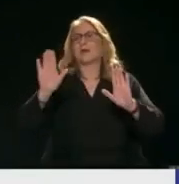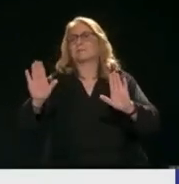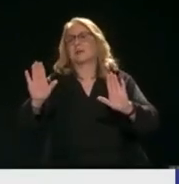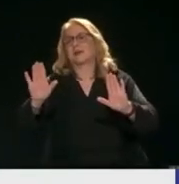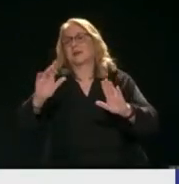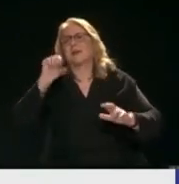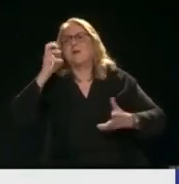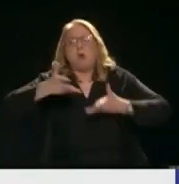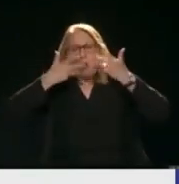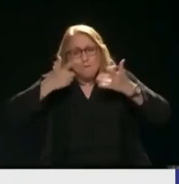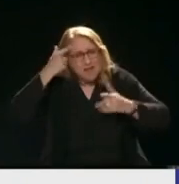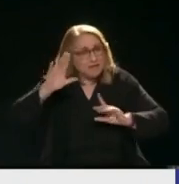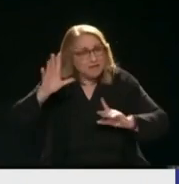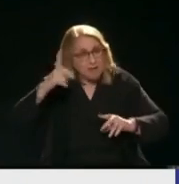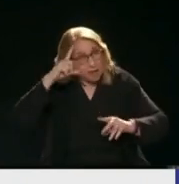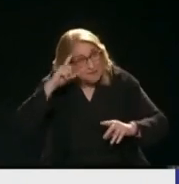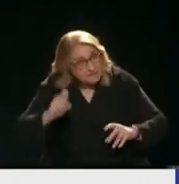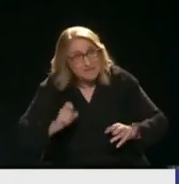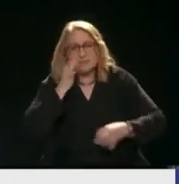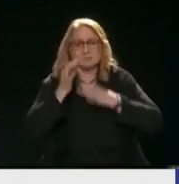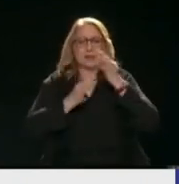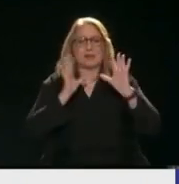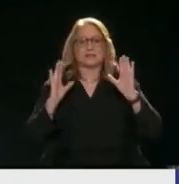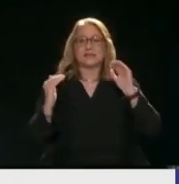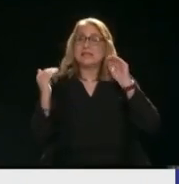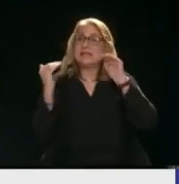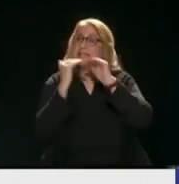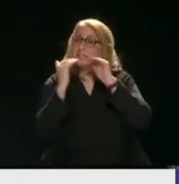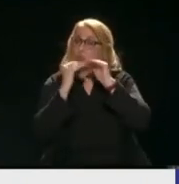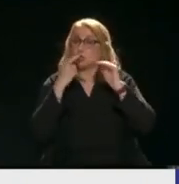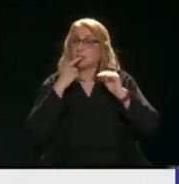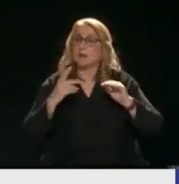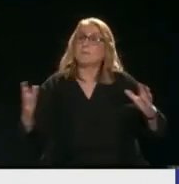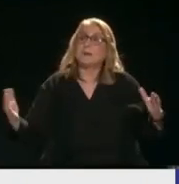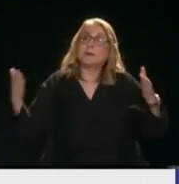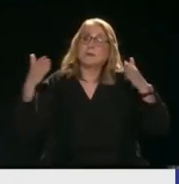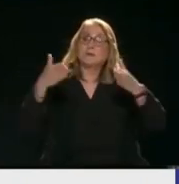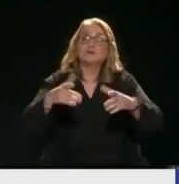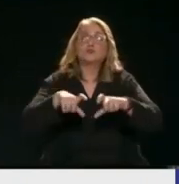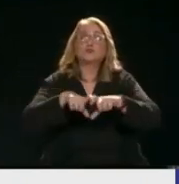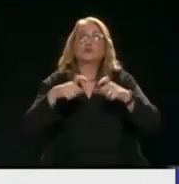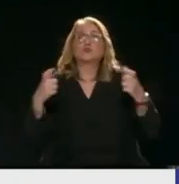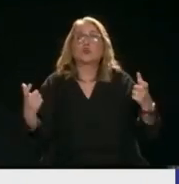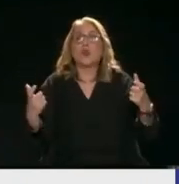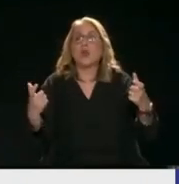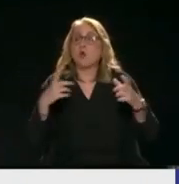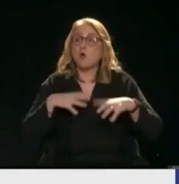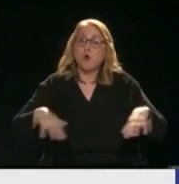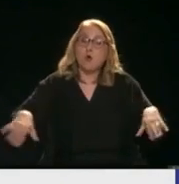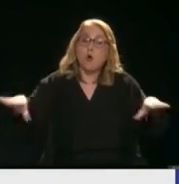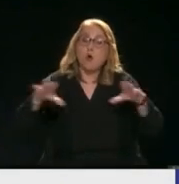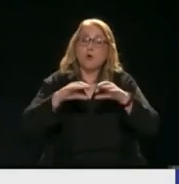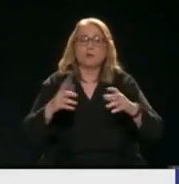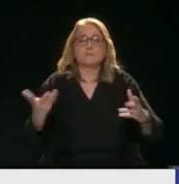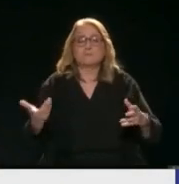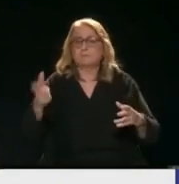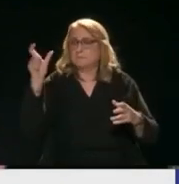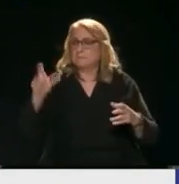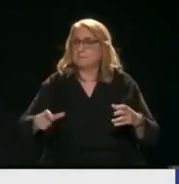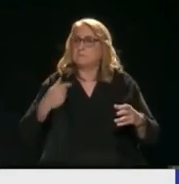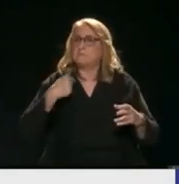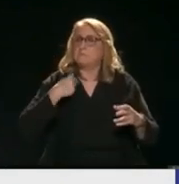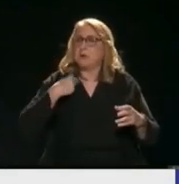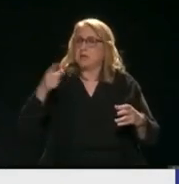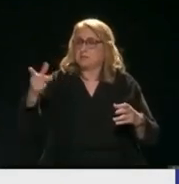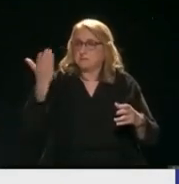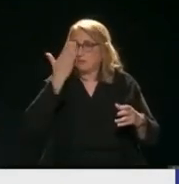ισότητα είναι ότι Μπορούμε να πάμε όλοι στο σχολείο Τώρα το Άνις είσαι μαχτητής Άριστος Και γεγόμενος